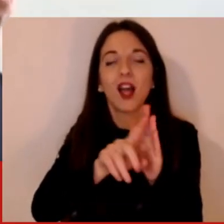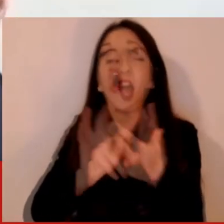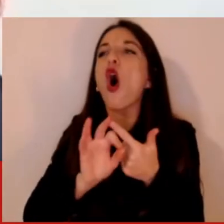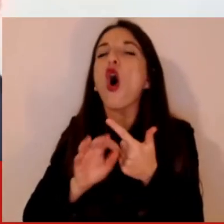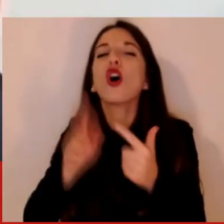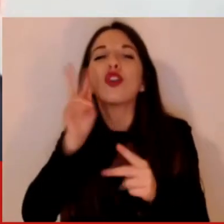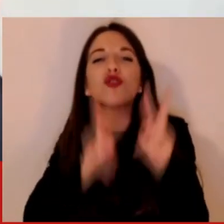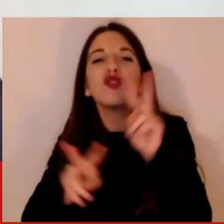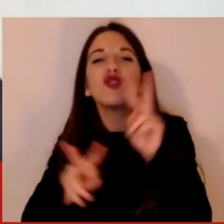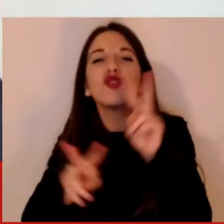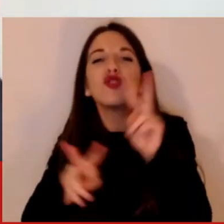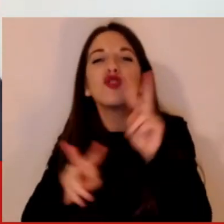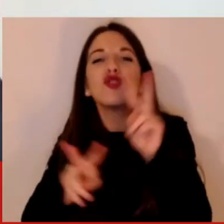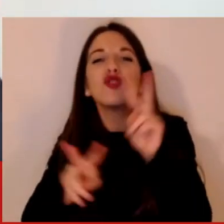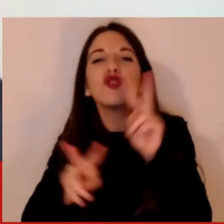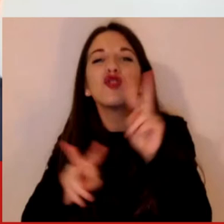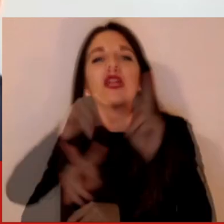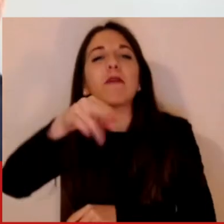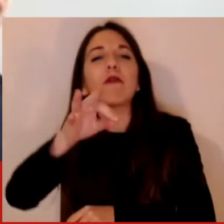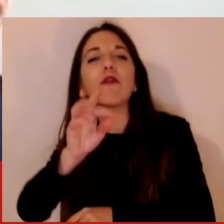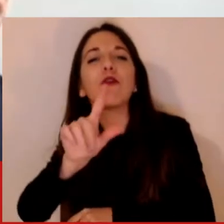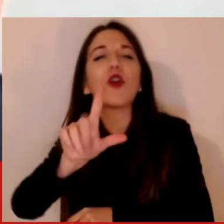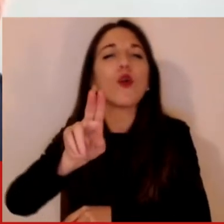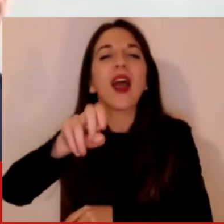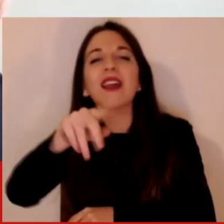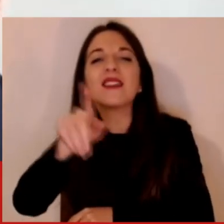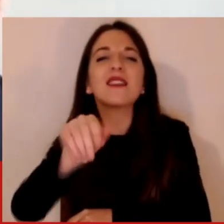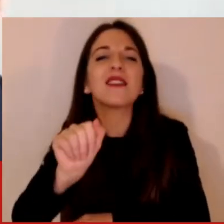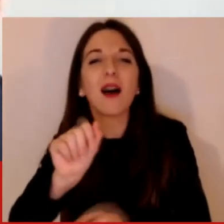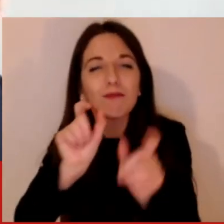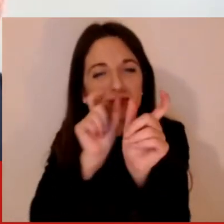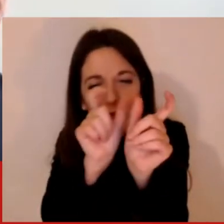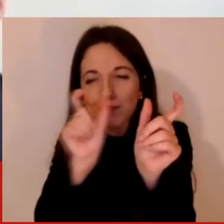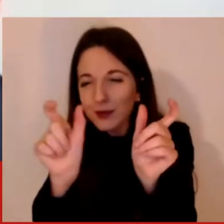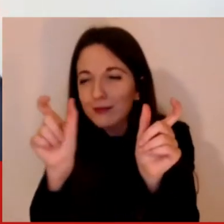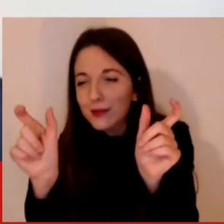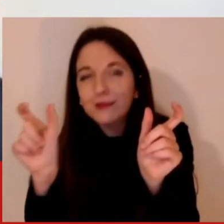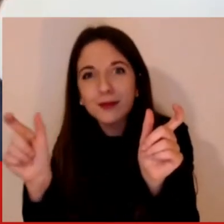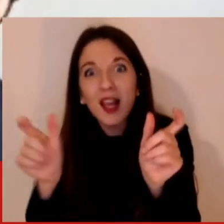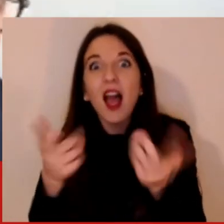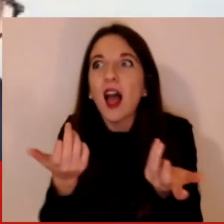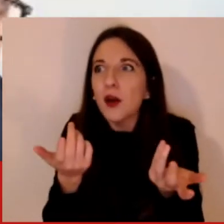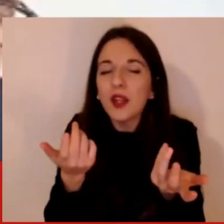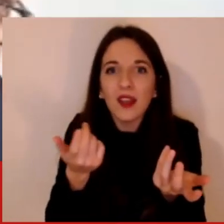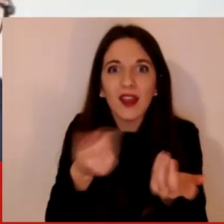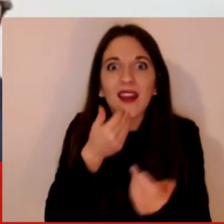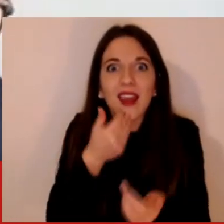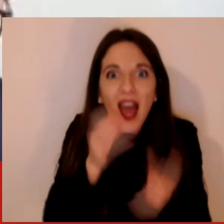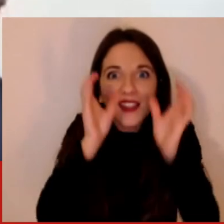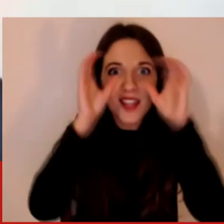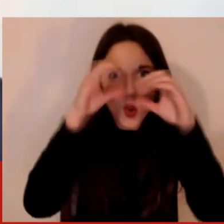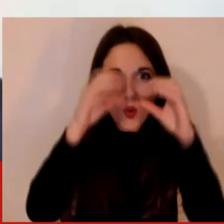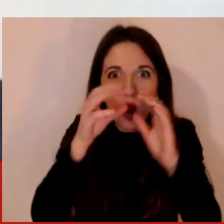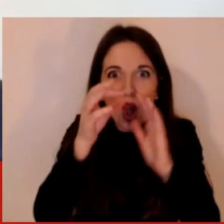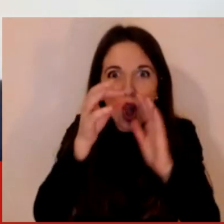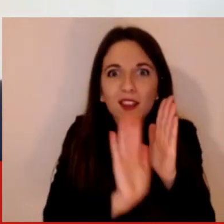rispetto ai dati storici del Center for Disease Control a misurare in tempo reale qual è l'incidenza dell'influenza, questo fu una